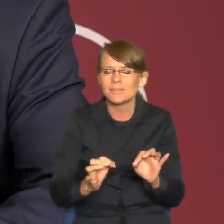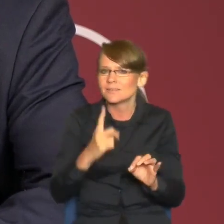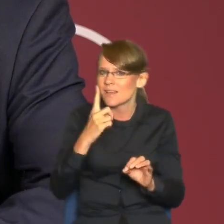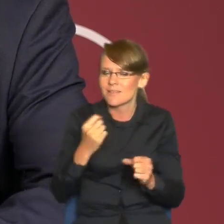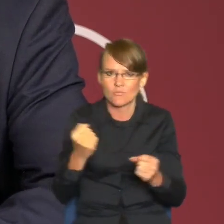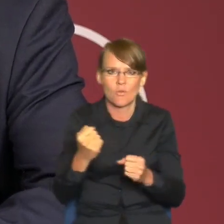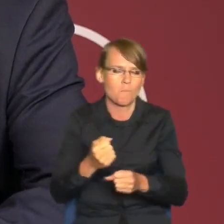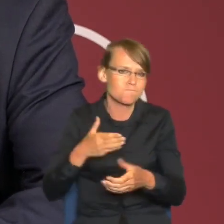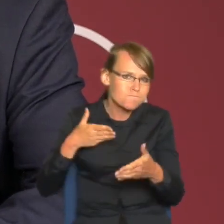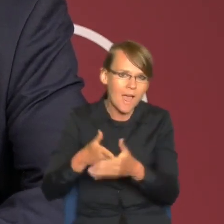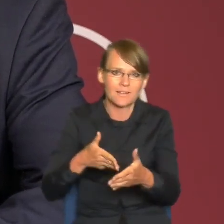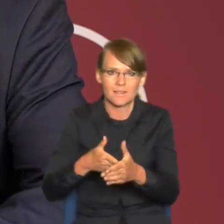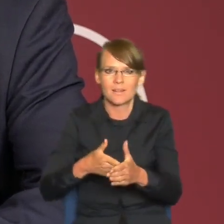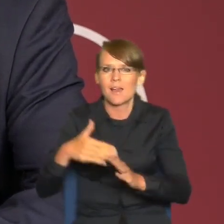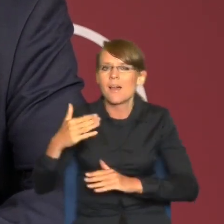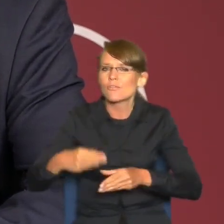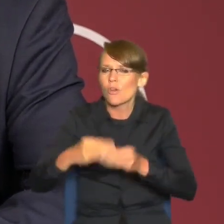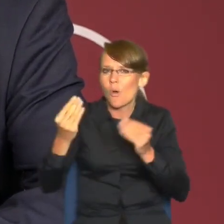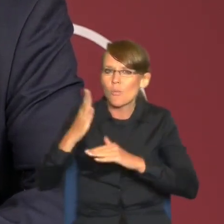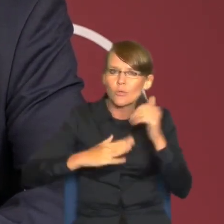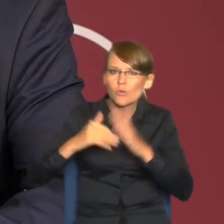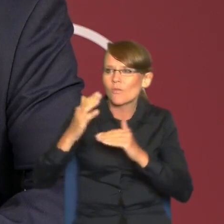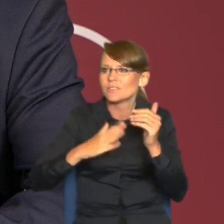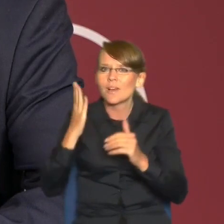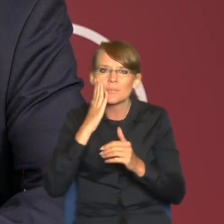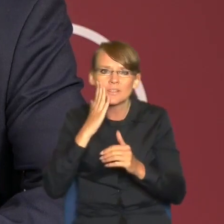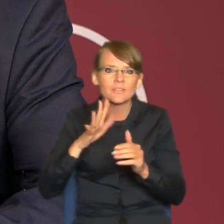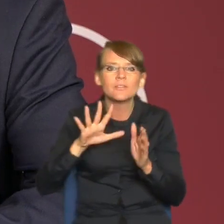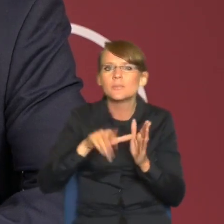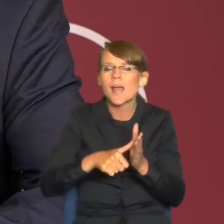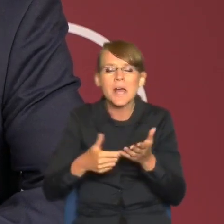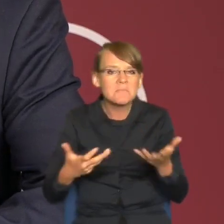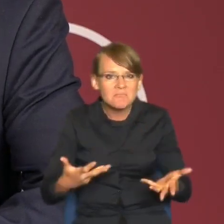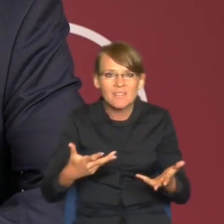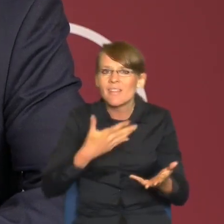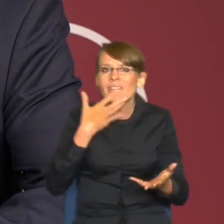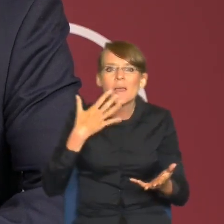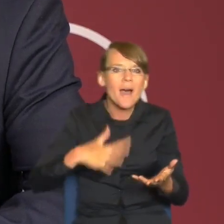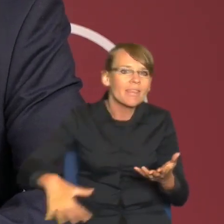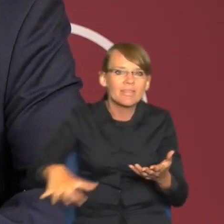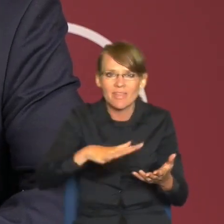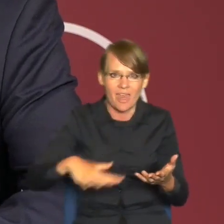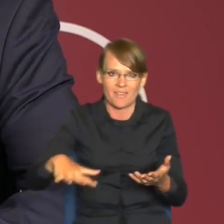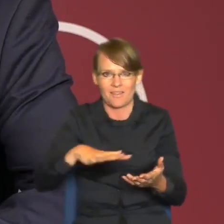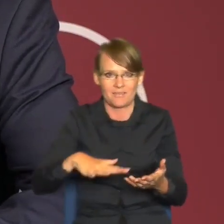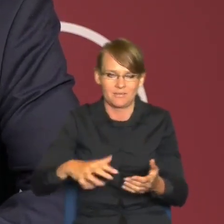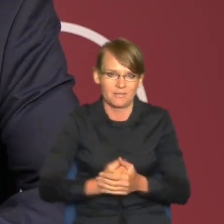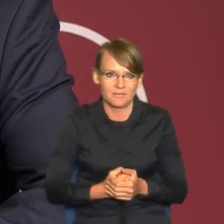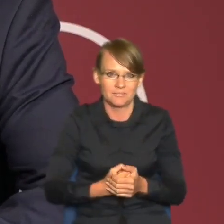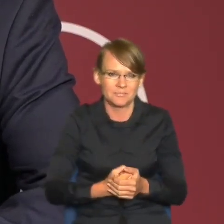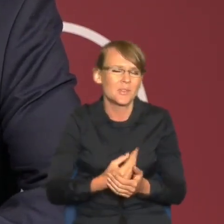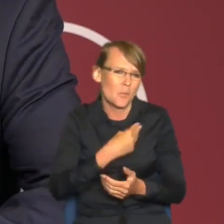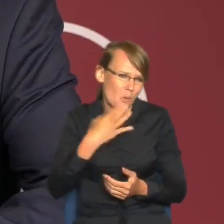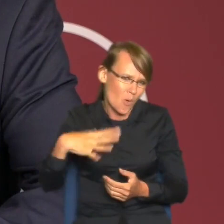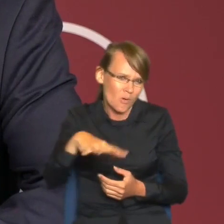rozwoju budownictwa mieszkaniowego w miastach jest brak dostępnych terenów. Jak wszędzie na świecie, ale w Polsce akurat te